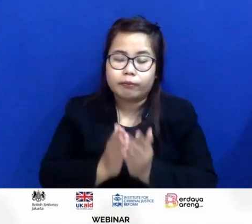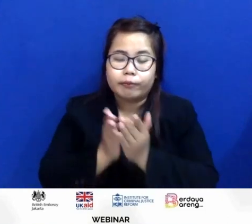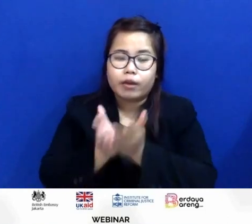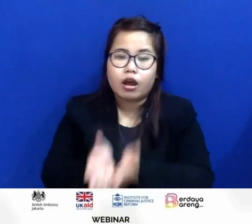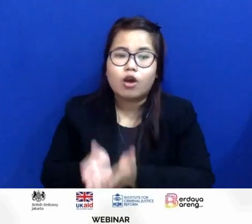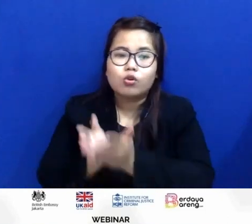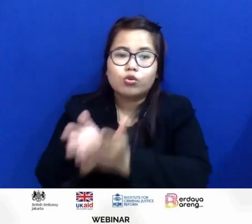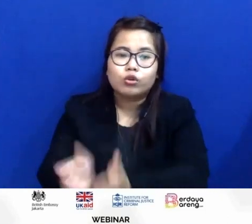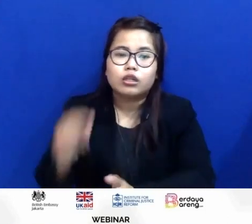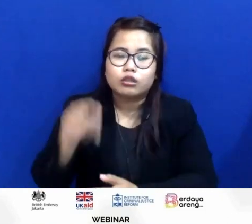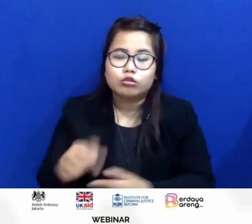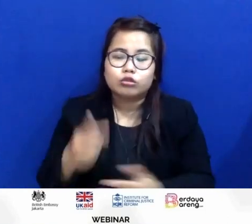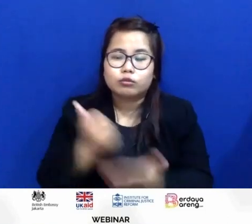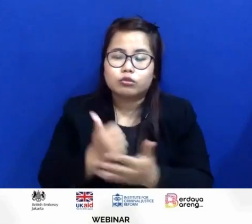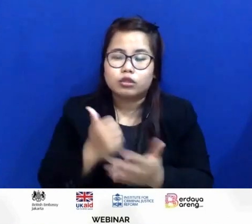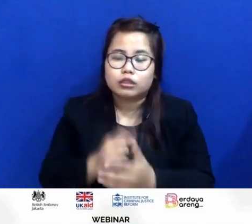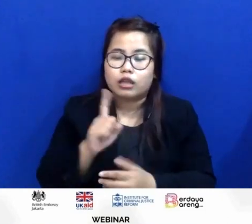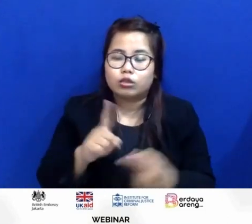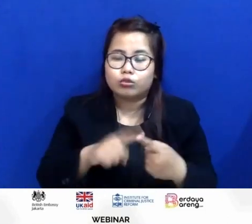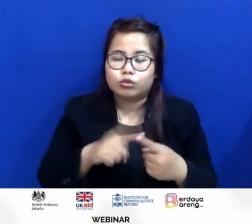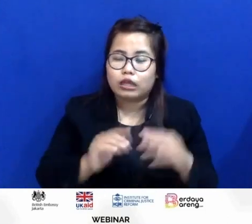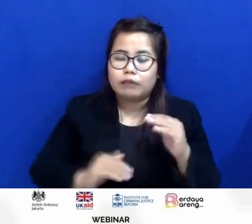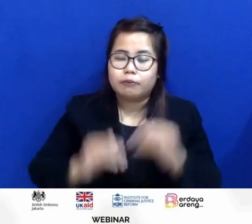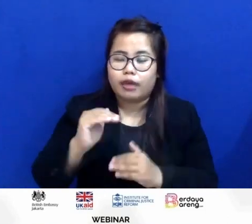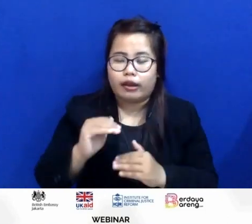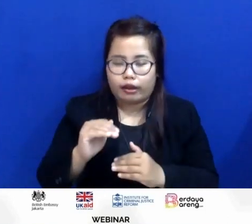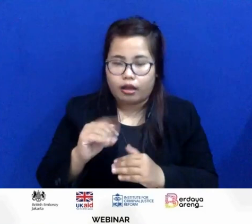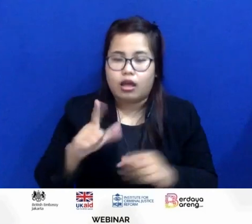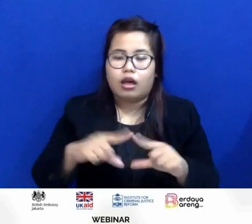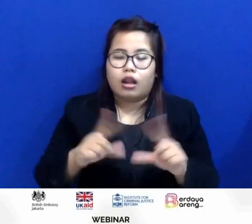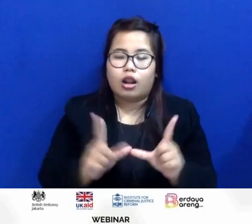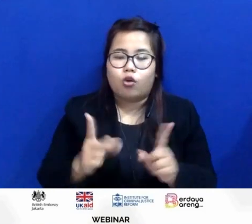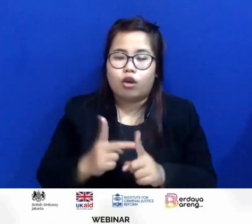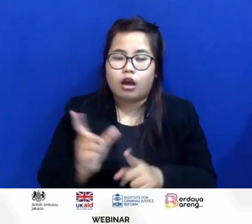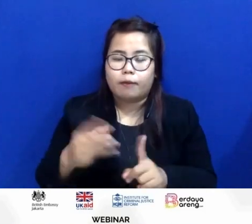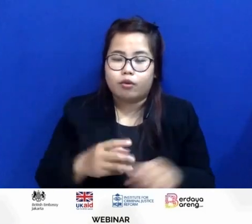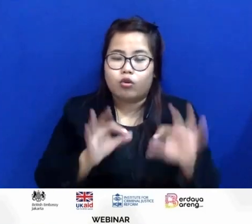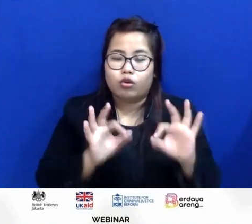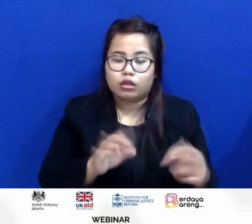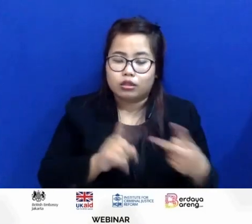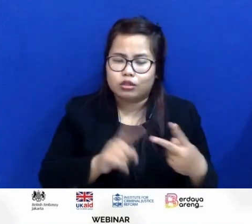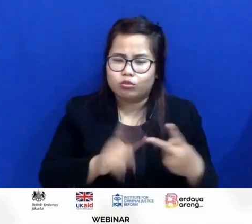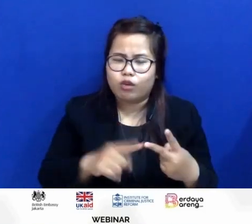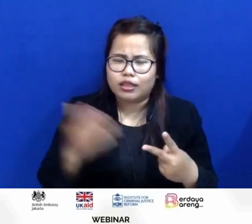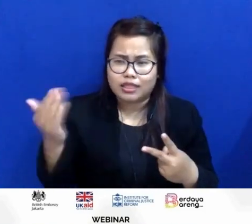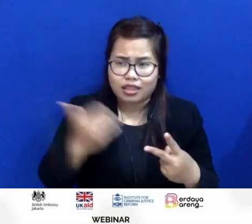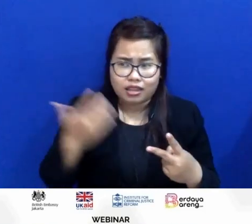satu kelebihan law hub ini. Nah, yang dua, ada pertanyaan tadi,